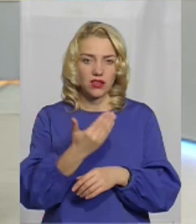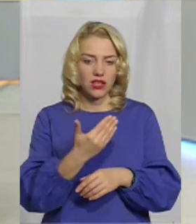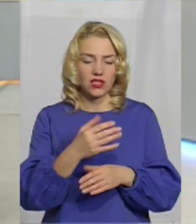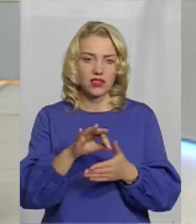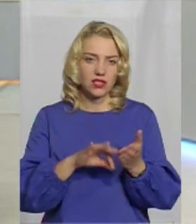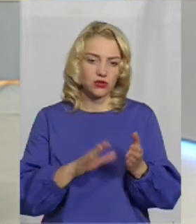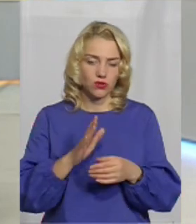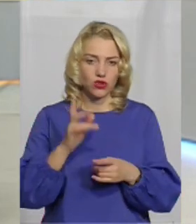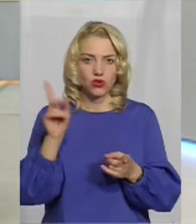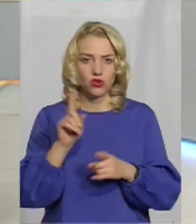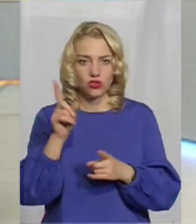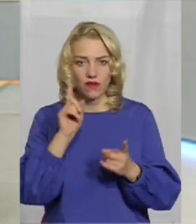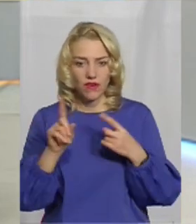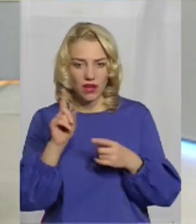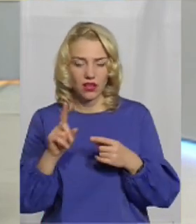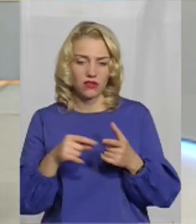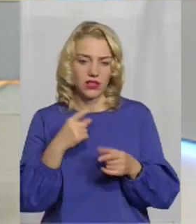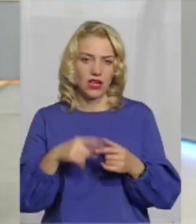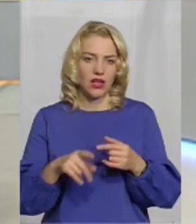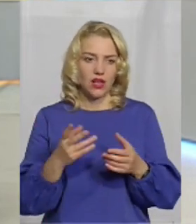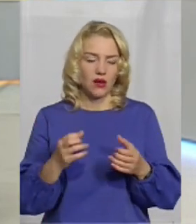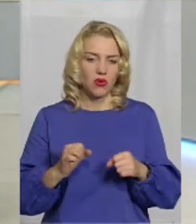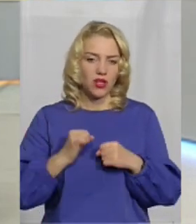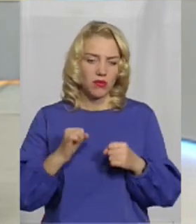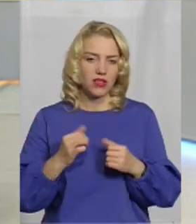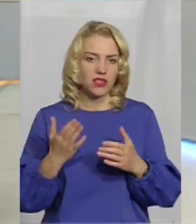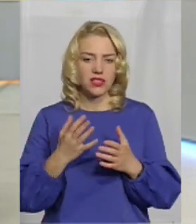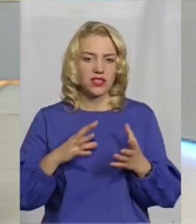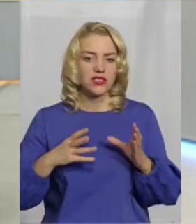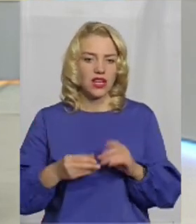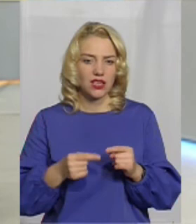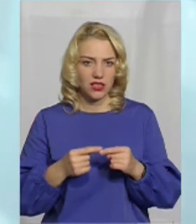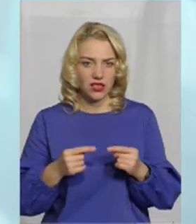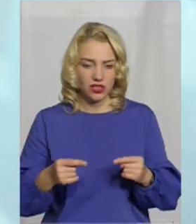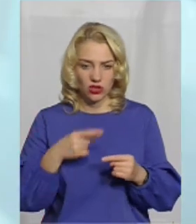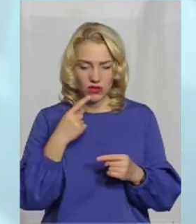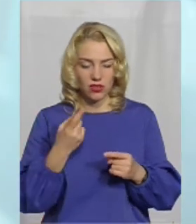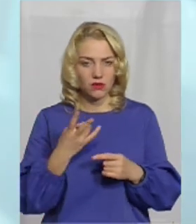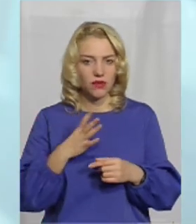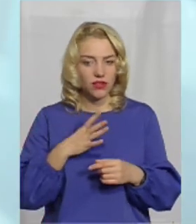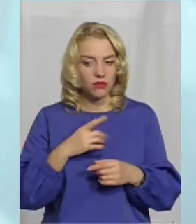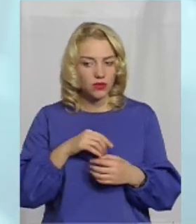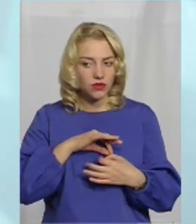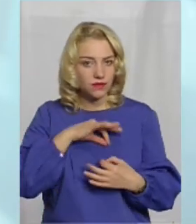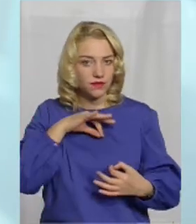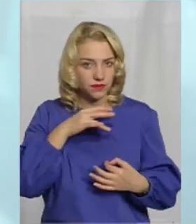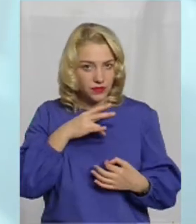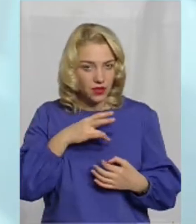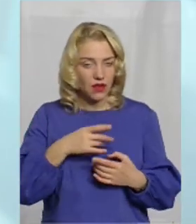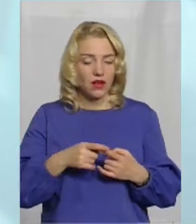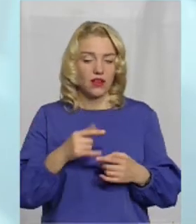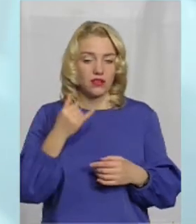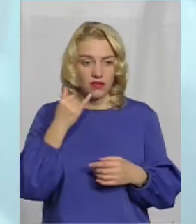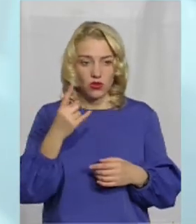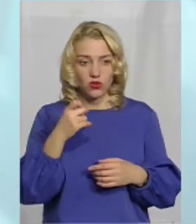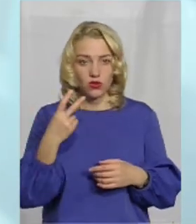щось вигадувати, так, або намагатися якісь загальні речі говорити. Це має насторожити. Одразу телефонуйте на лінію